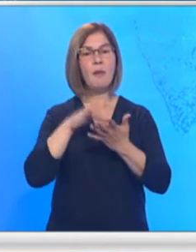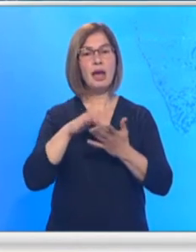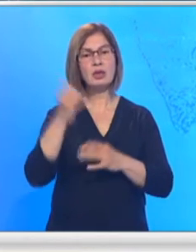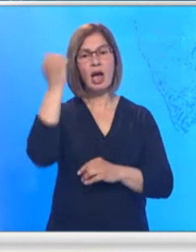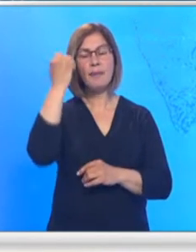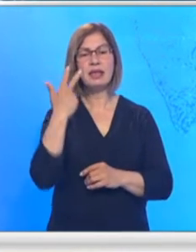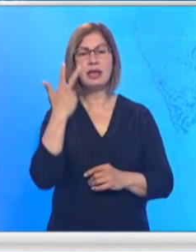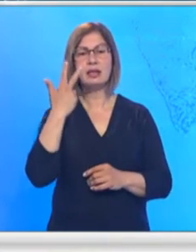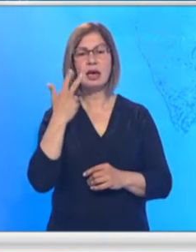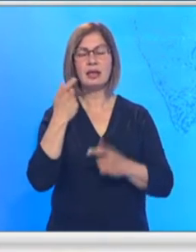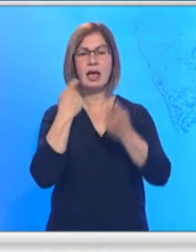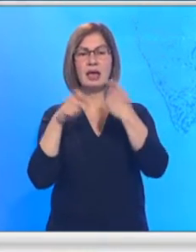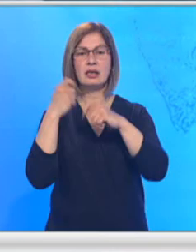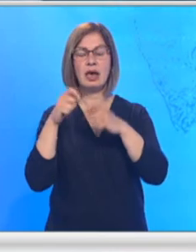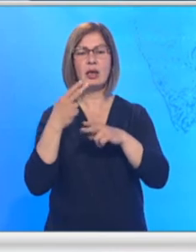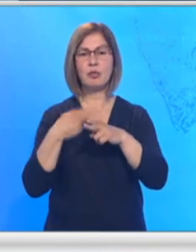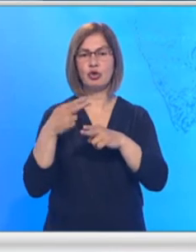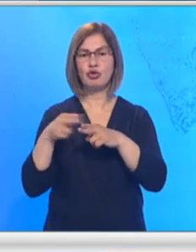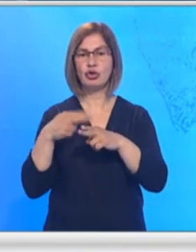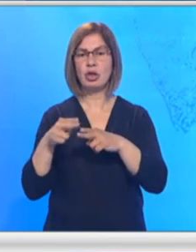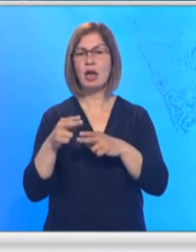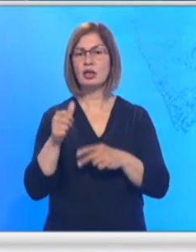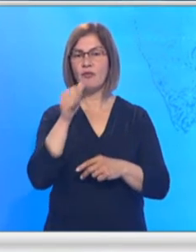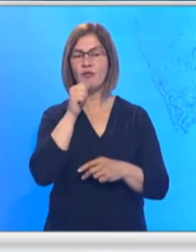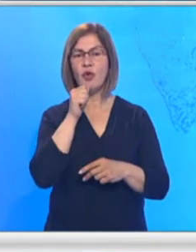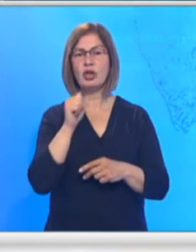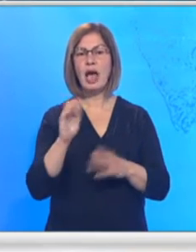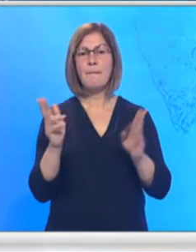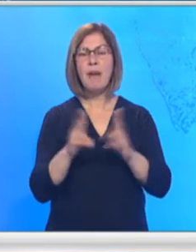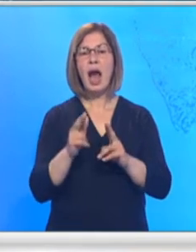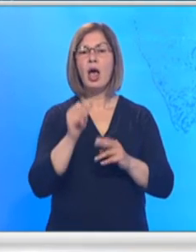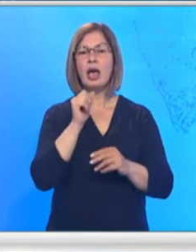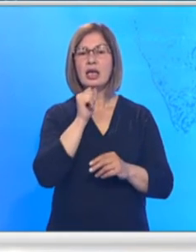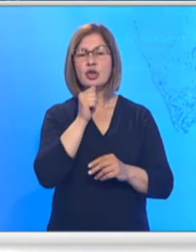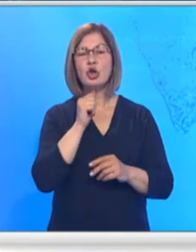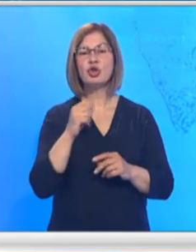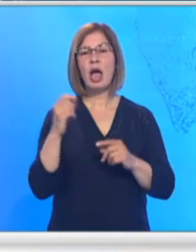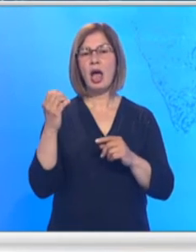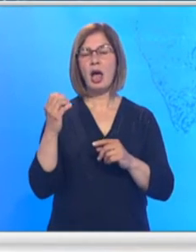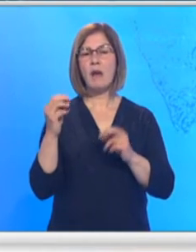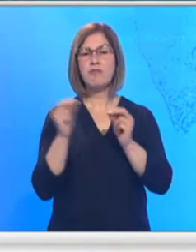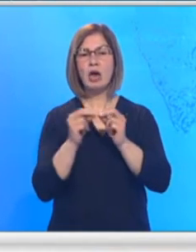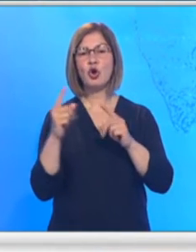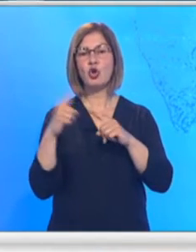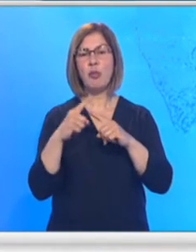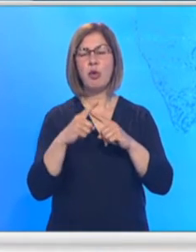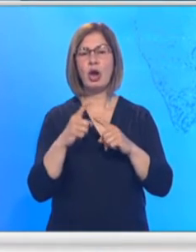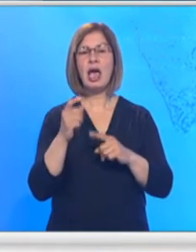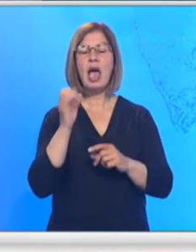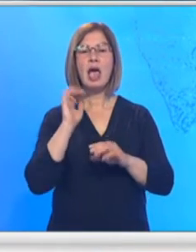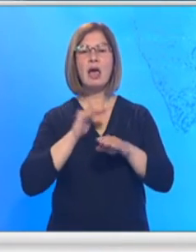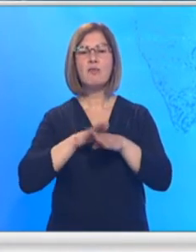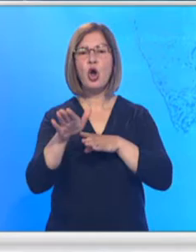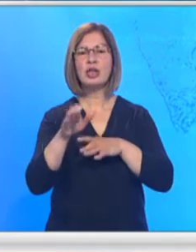izgradnja prečistača odpadnih voda u Malom Iđušu i Bačkoj Topoli, kao i izgradnja protiv gradne zaštite. Najveće